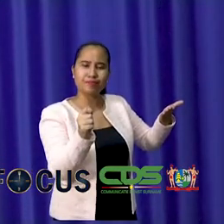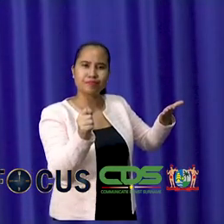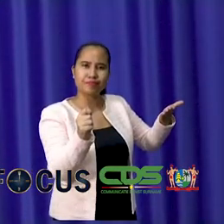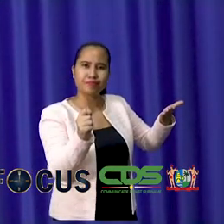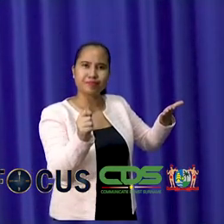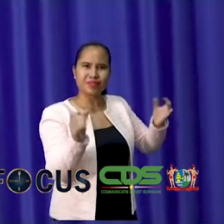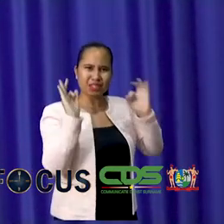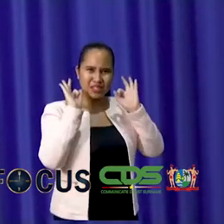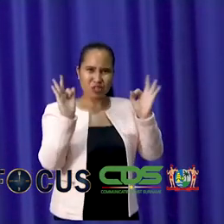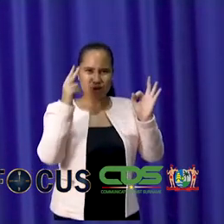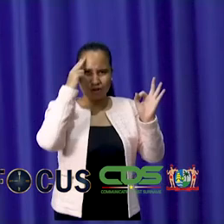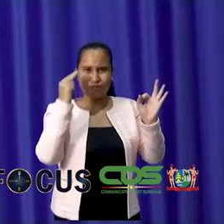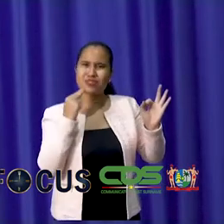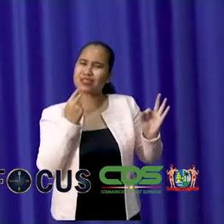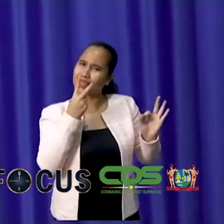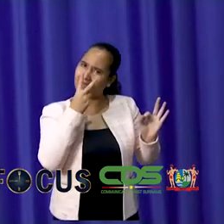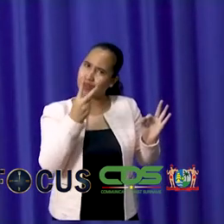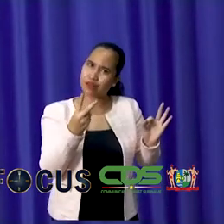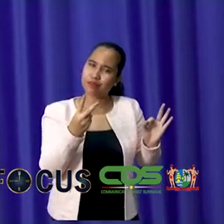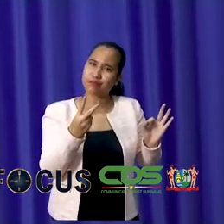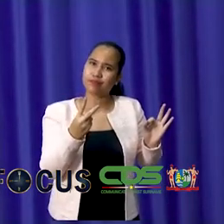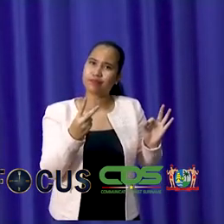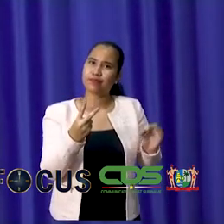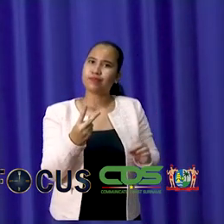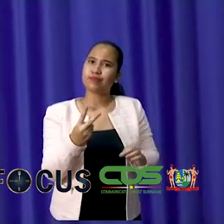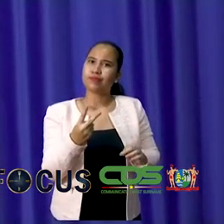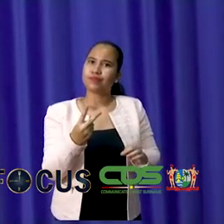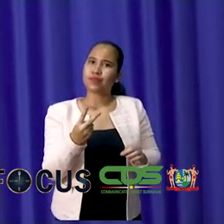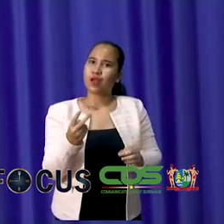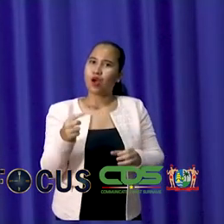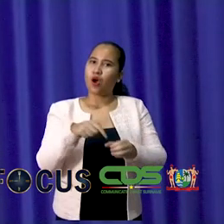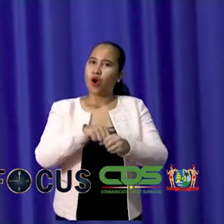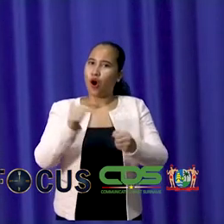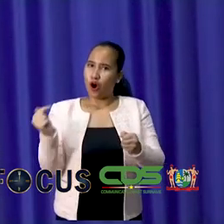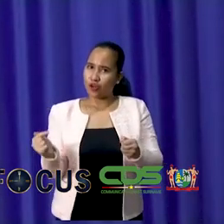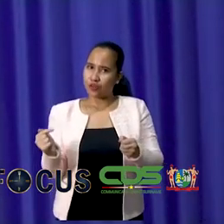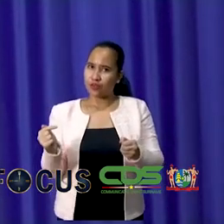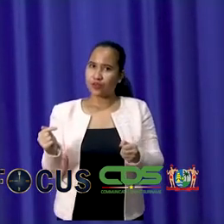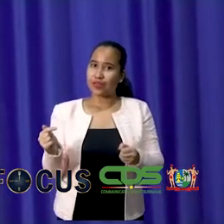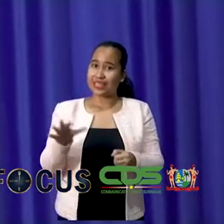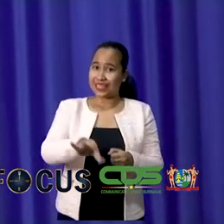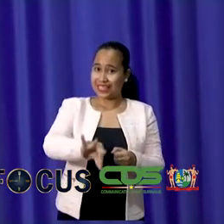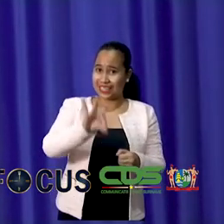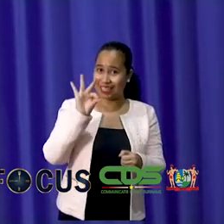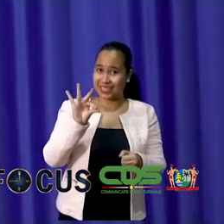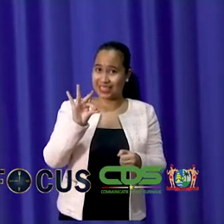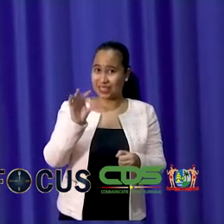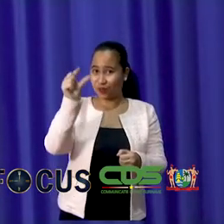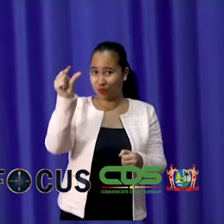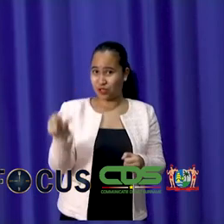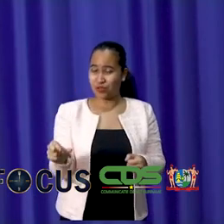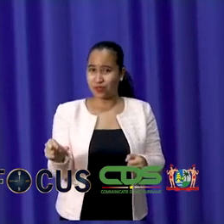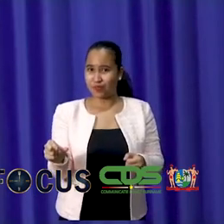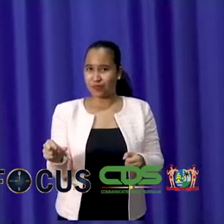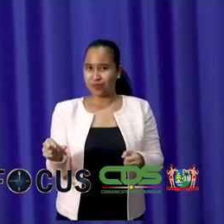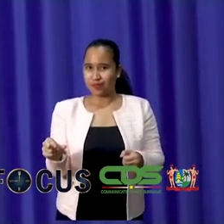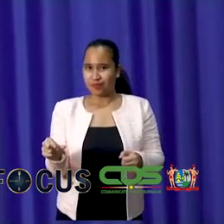om serieus te kijken naar een Onafhankelijk Verkiezingsautoriteit, zoals dat